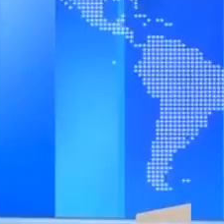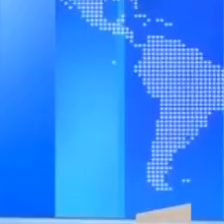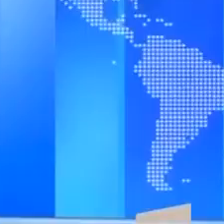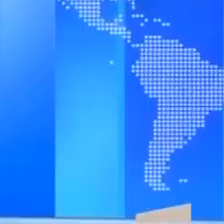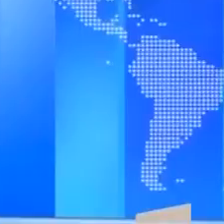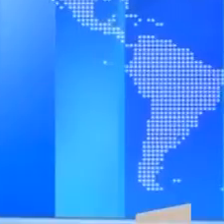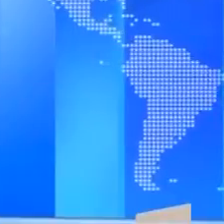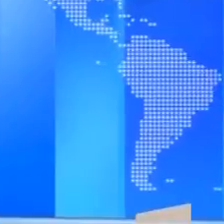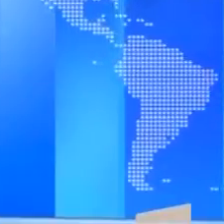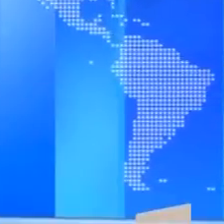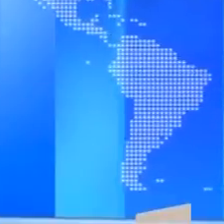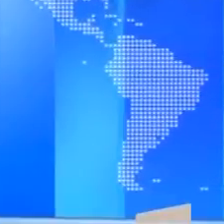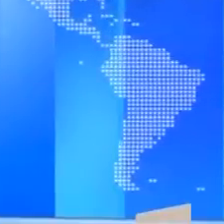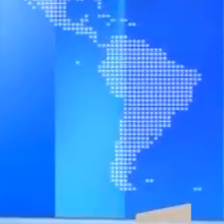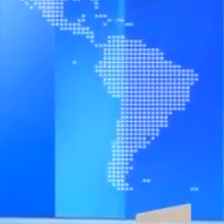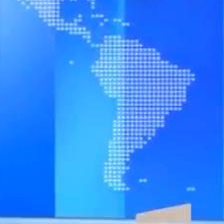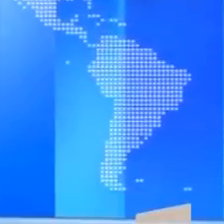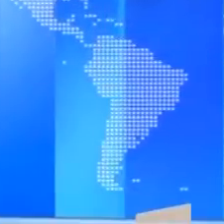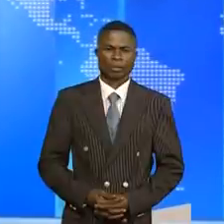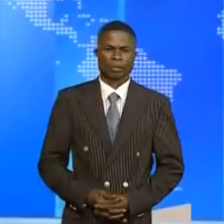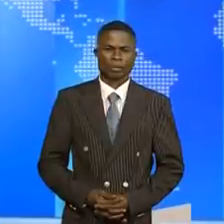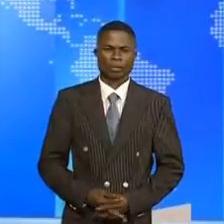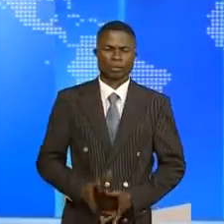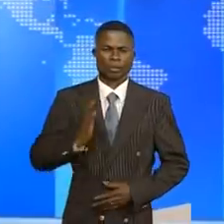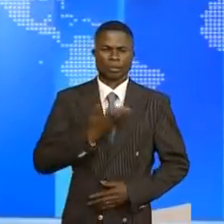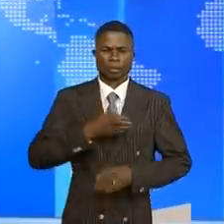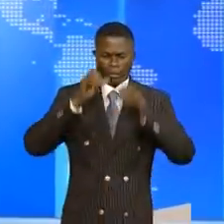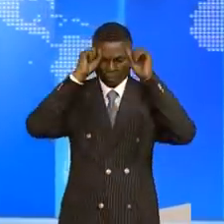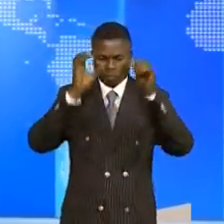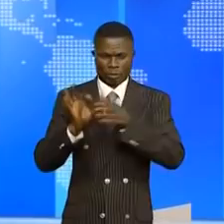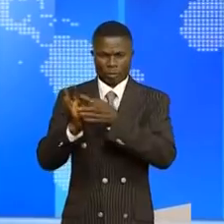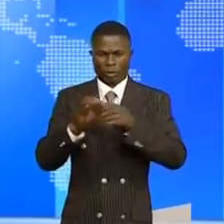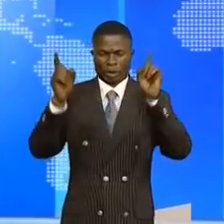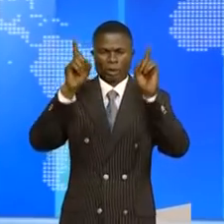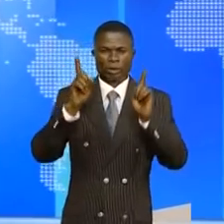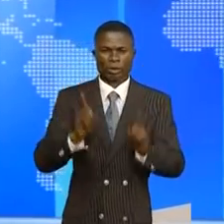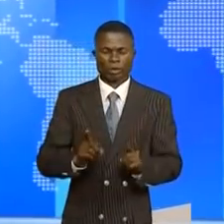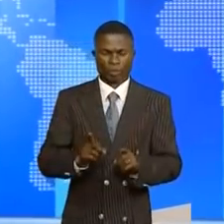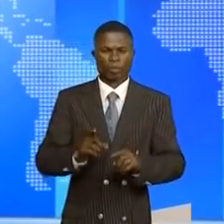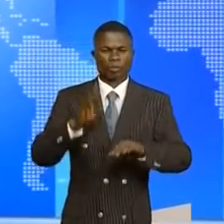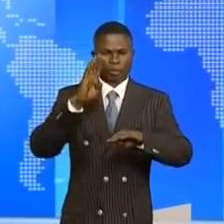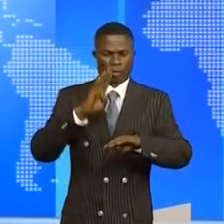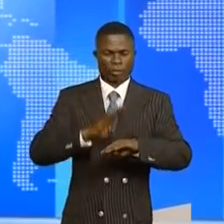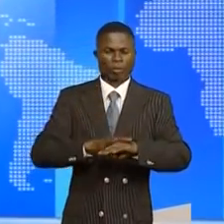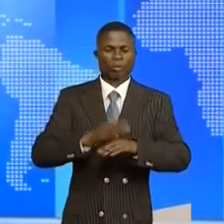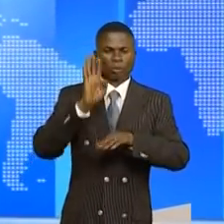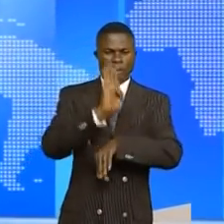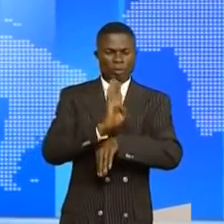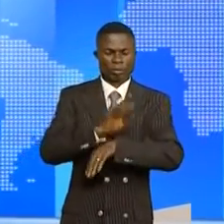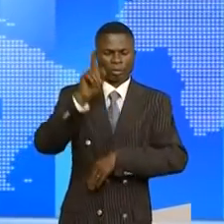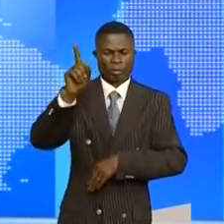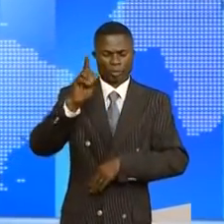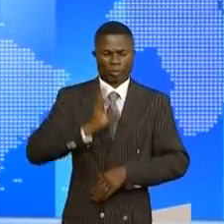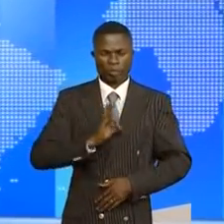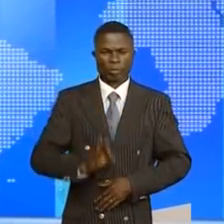Bienvenue dans ce journal mesdames, messieurs, tout de suite les titres, le chef de l'état et président en exercice de l'Union africaine séjourne au Congo-Brazzaville, Félix Tshisekedi